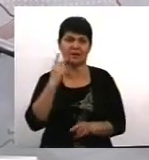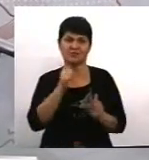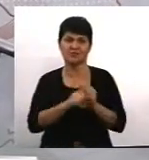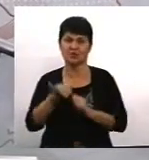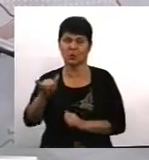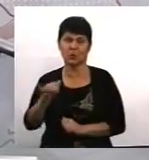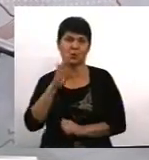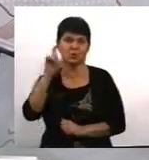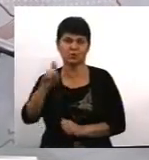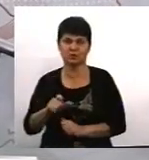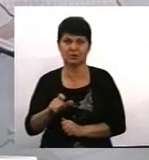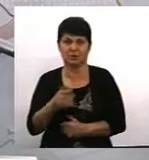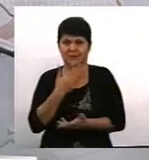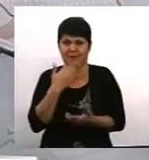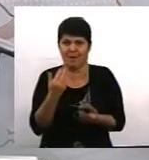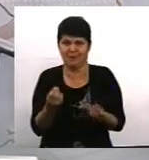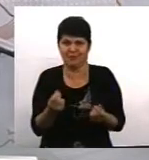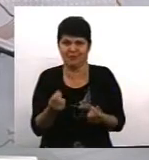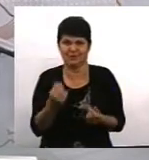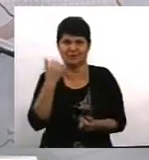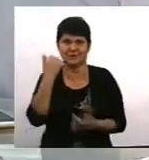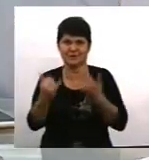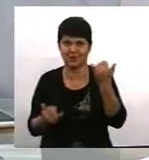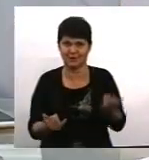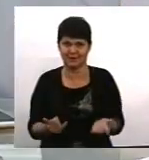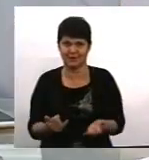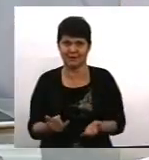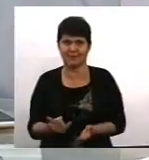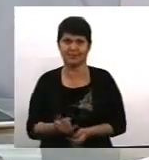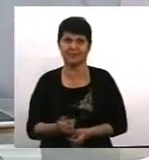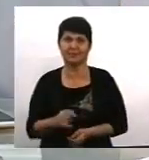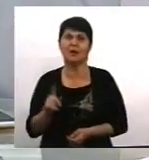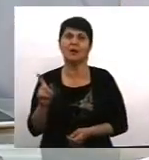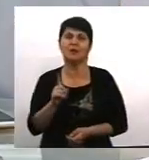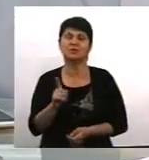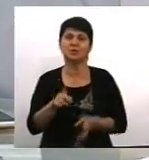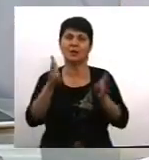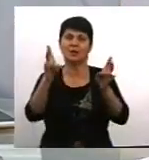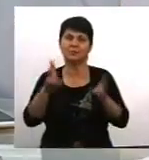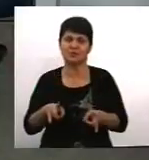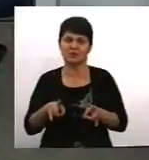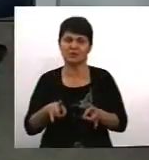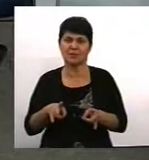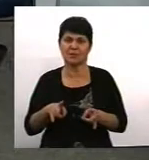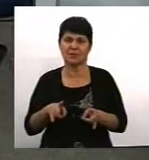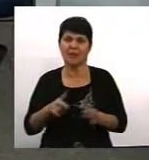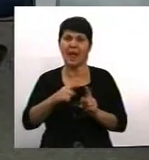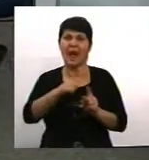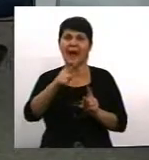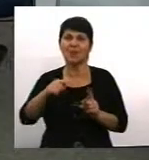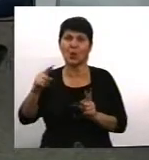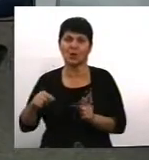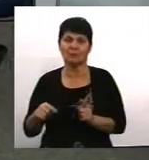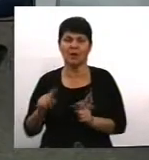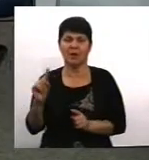керівджиною немає, коштів навіть зазвонити. Що робити постраждалим, першу чергу? Який алгоритм дій? Першим ділом